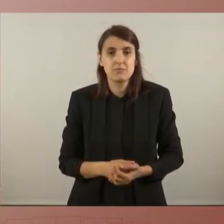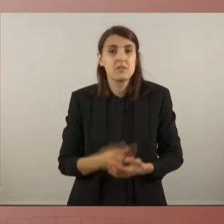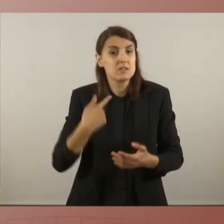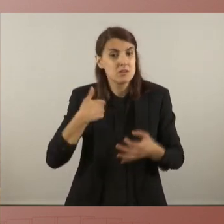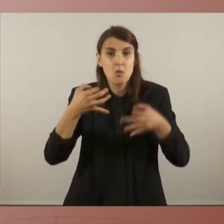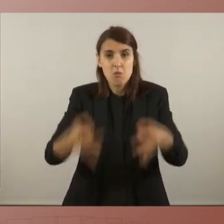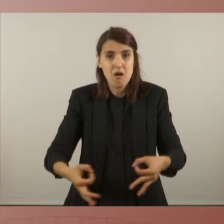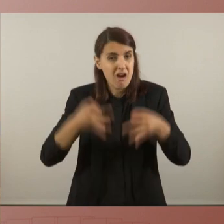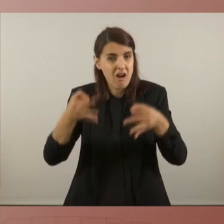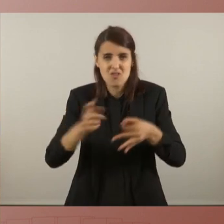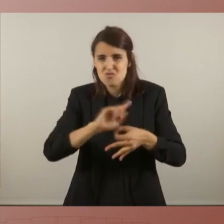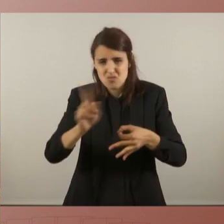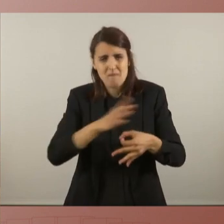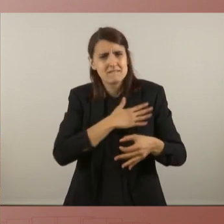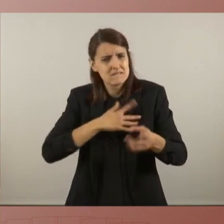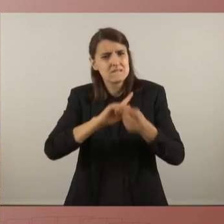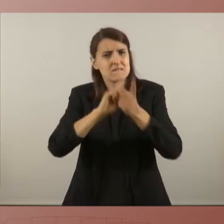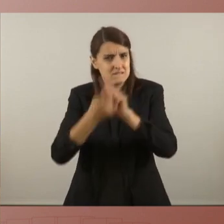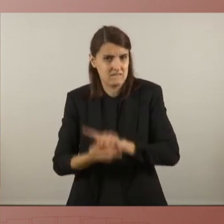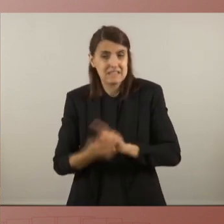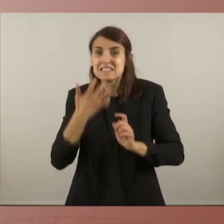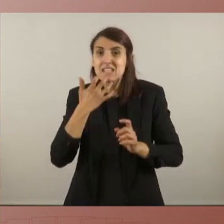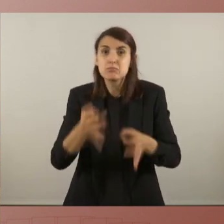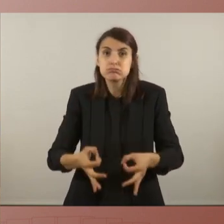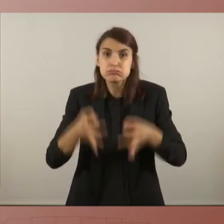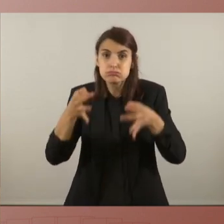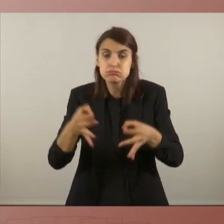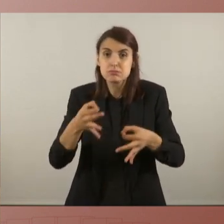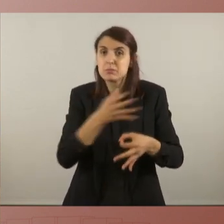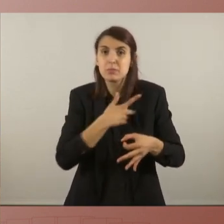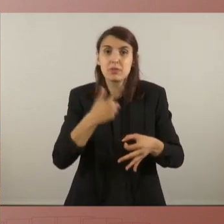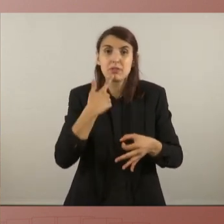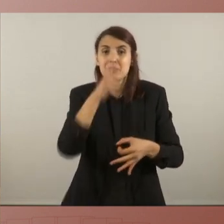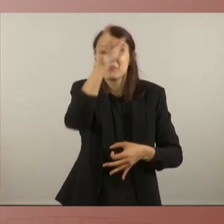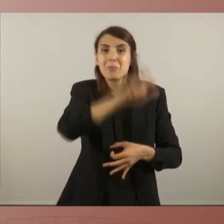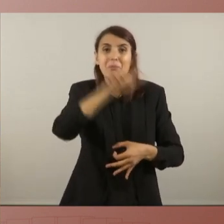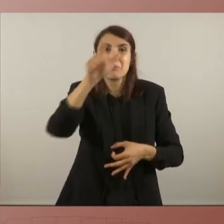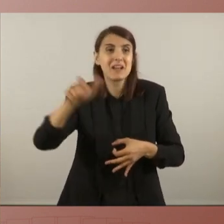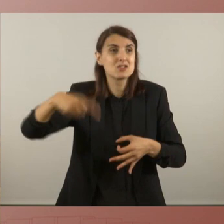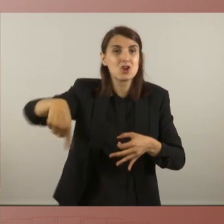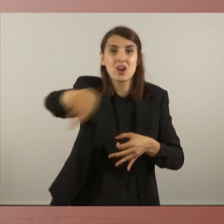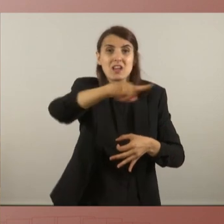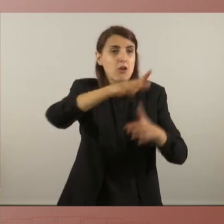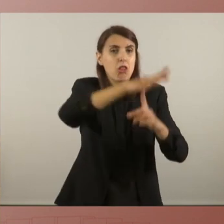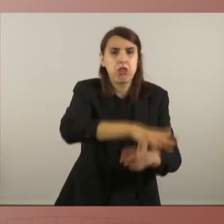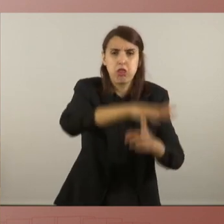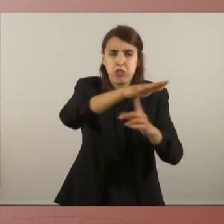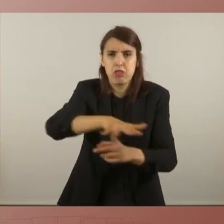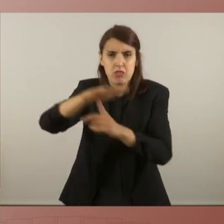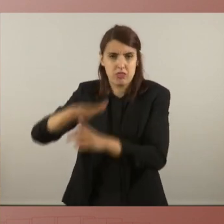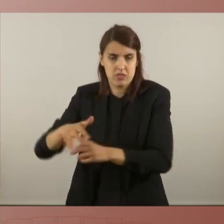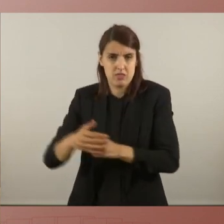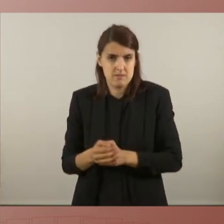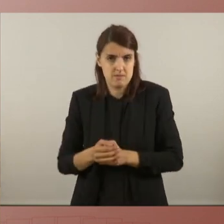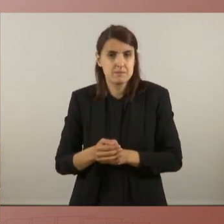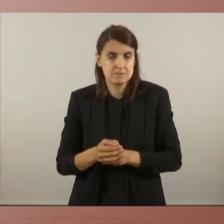que els que no s'ajusten als canons hegemònics segueixin platint exclusió i discriminació. Perquè d'una vegada per